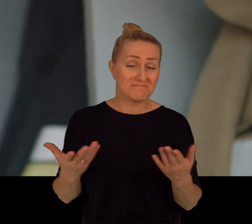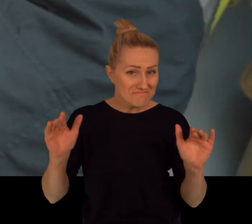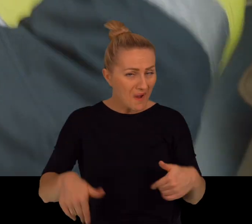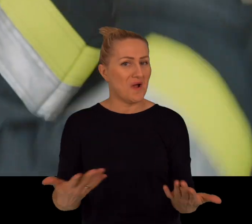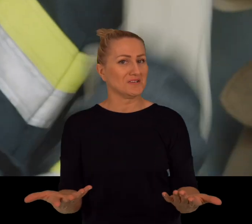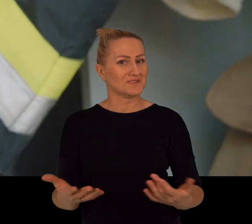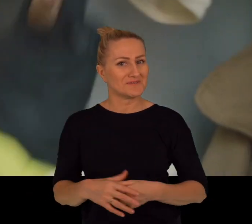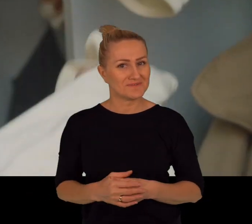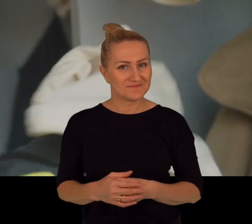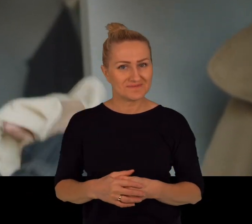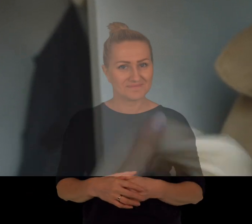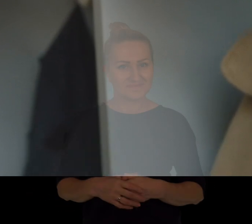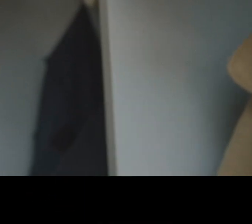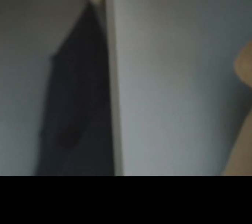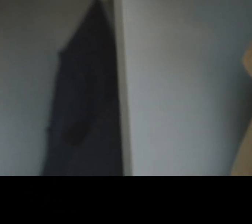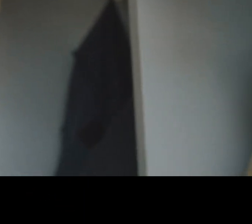Można, można.